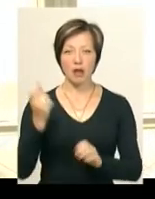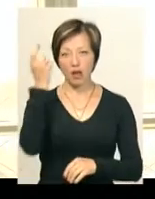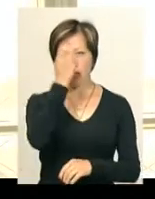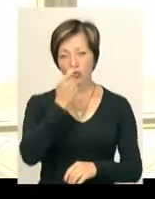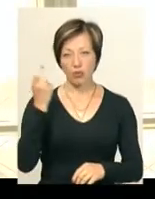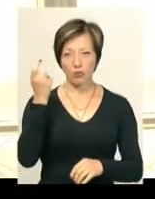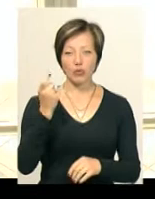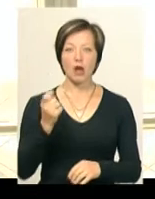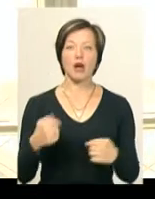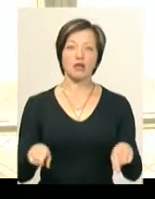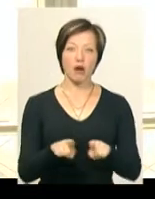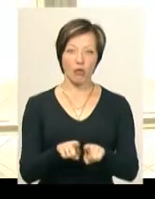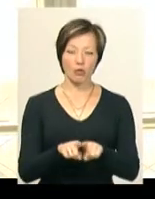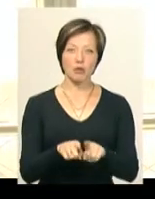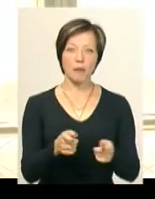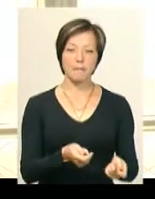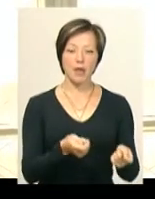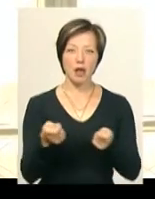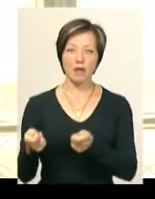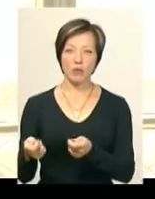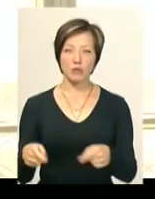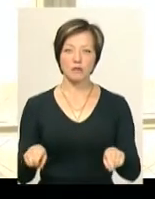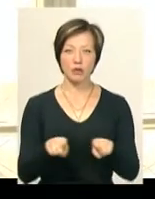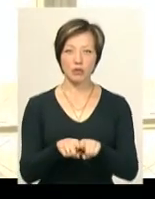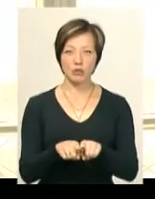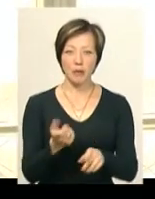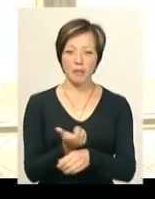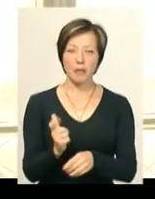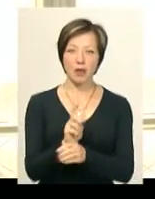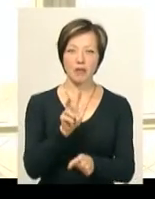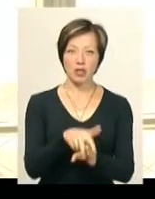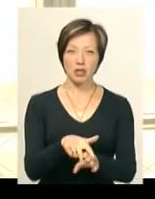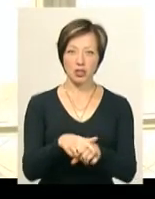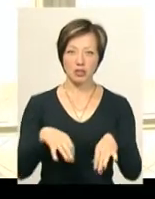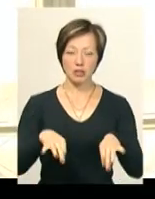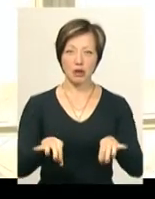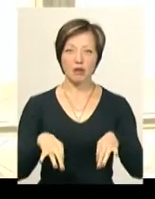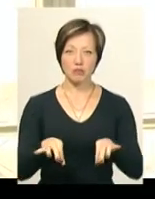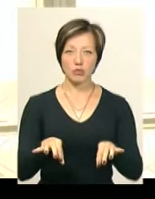алкогольного спійнення, також перевозив на час ДТП перевантажений транспортний засіб,